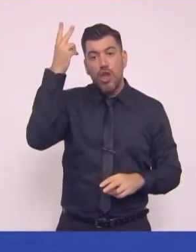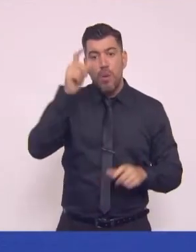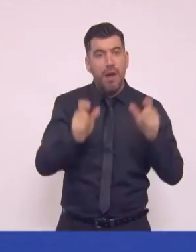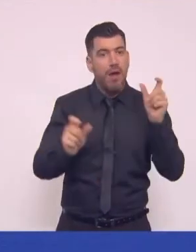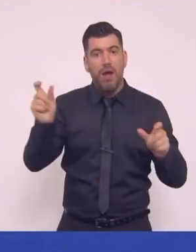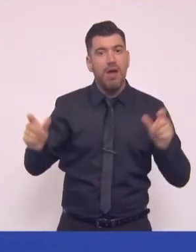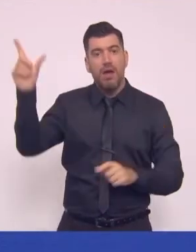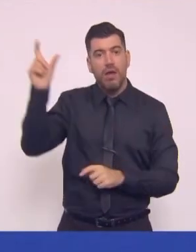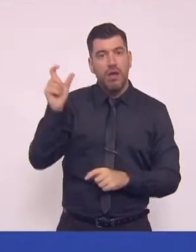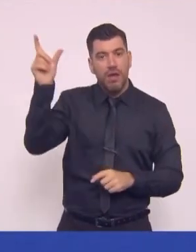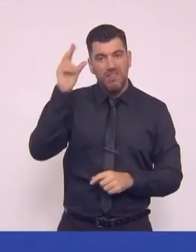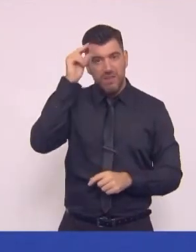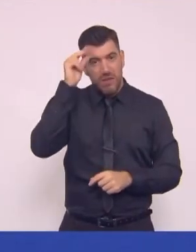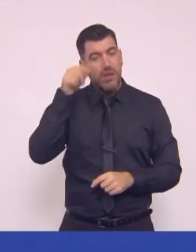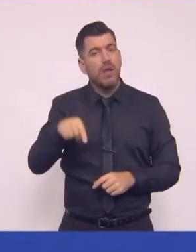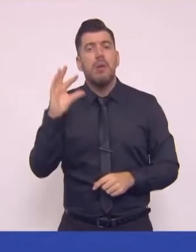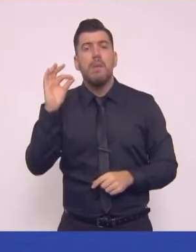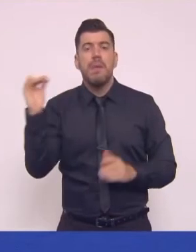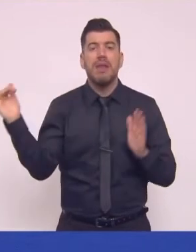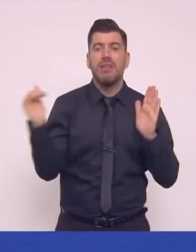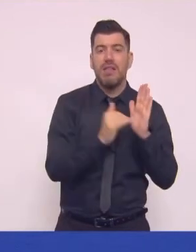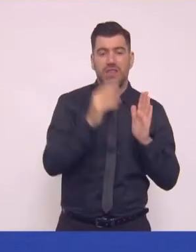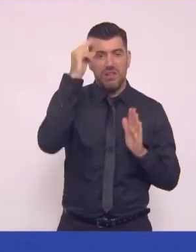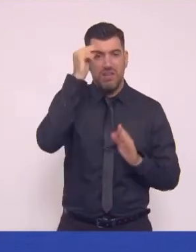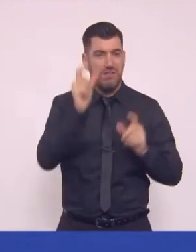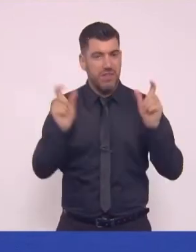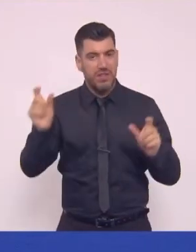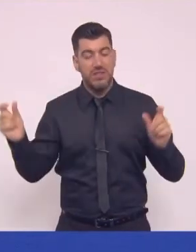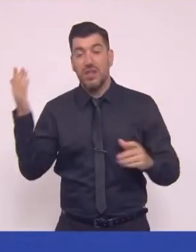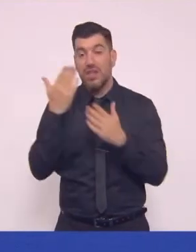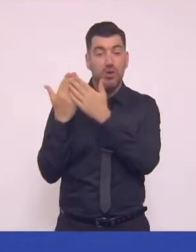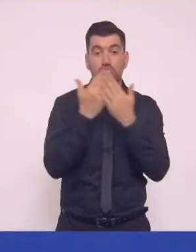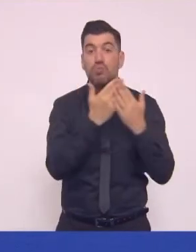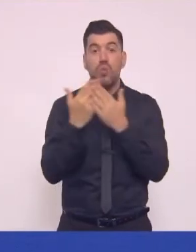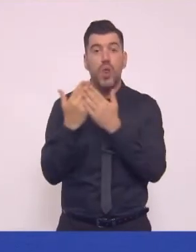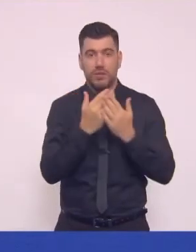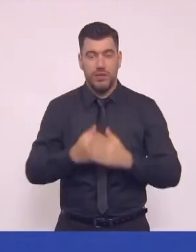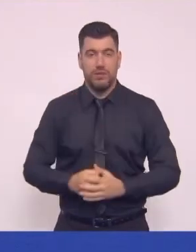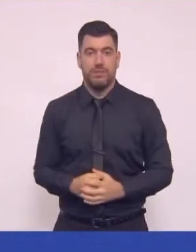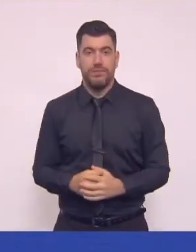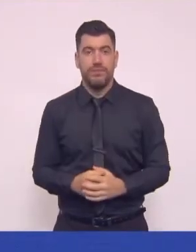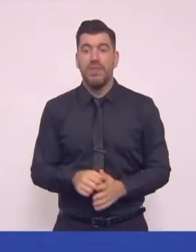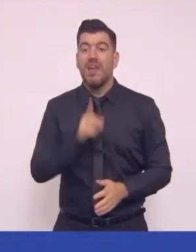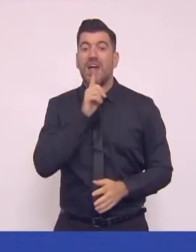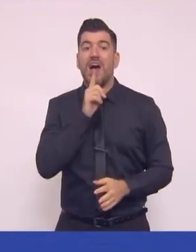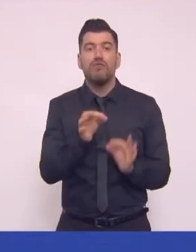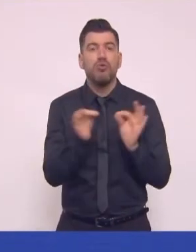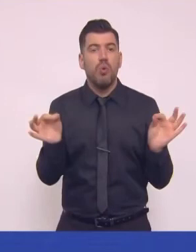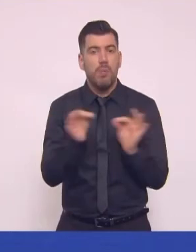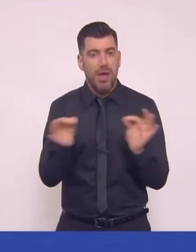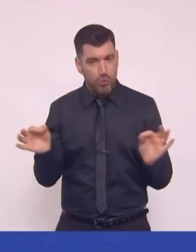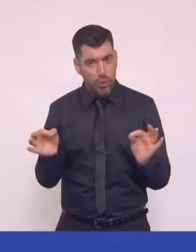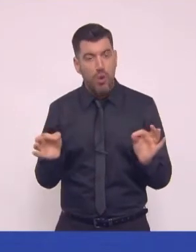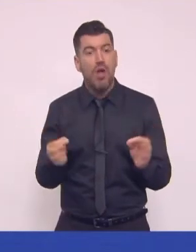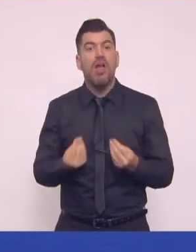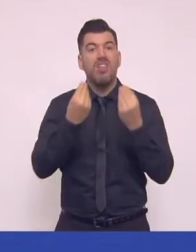σε περίπου 50.000 φοιτητές και σπουδαστές. Και εδώ θέλω την προσοχή σας. Το μέτρο αυτό θα ισχύσει αναδρομικά.